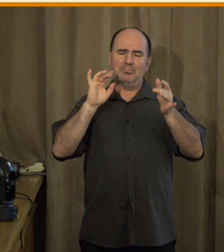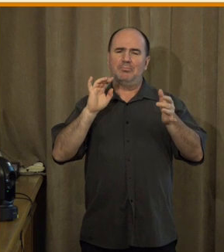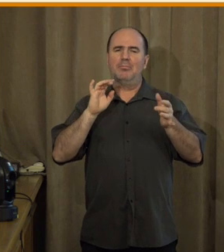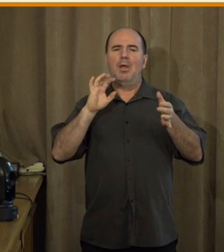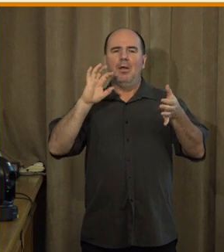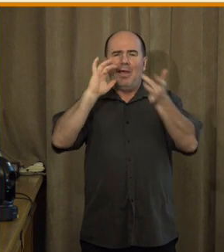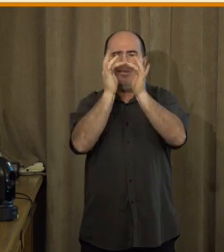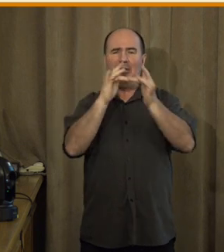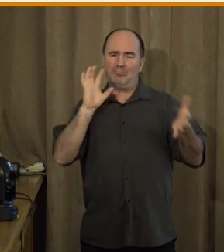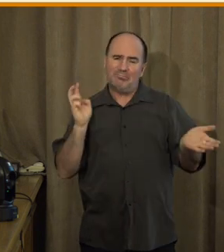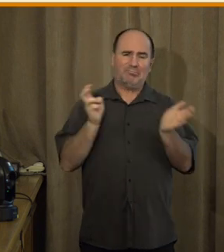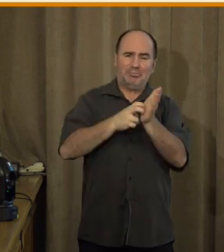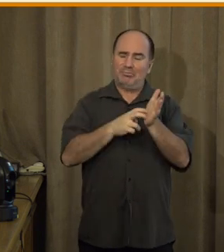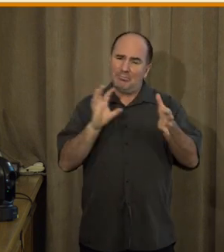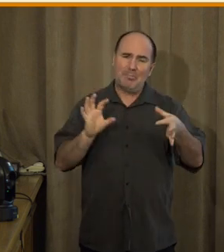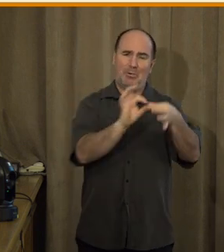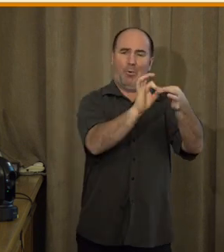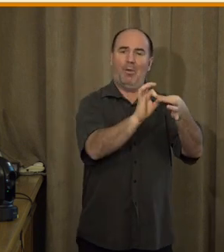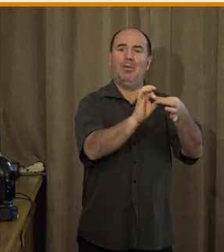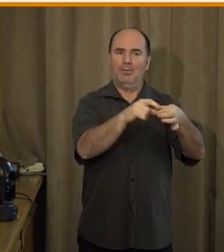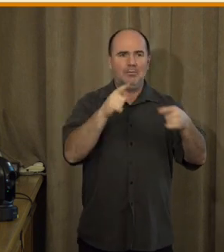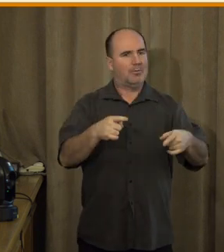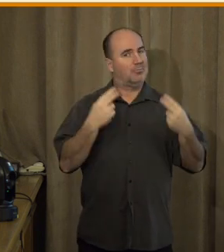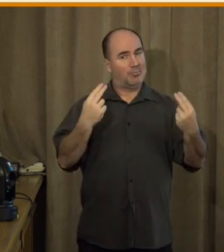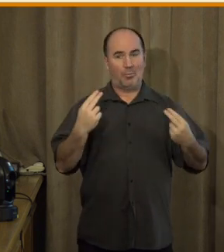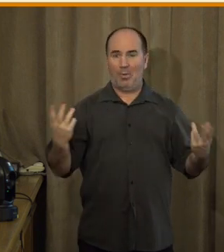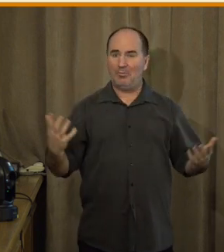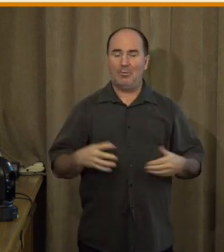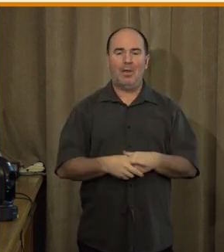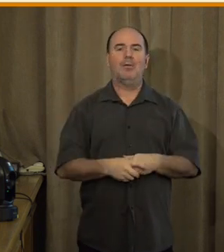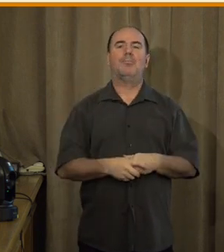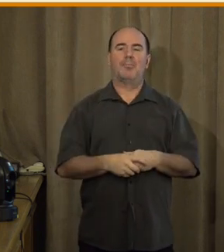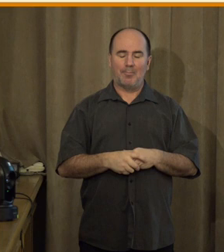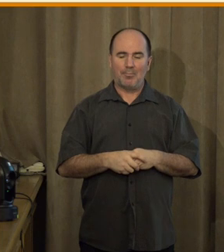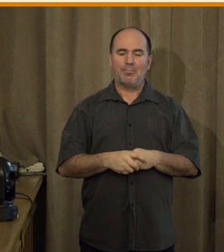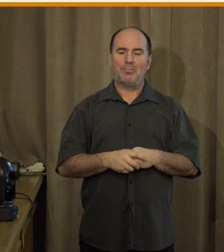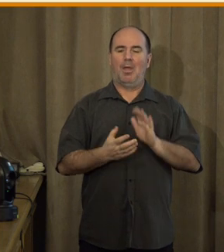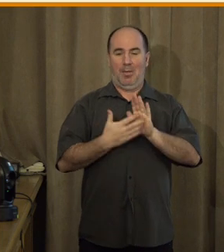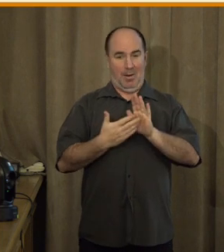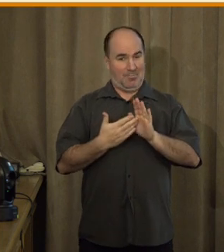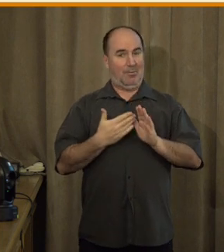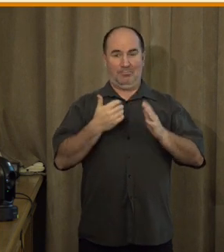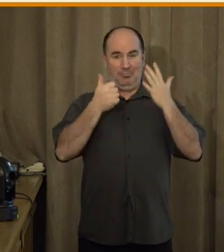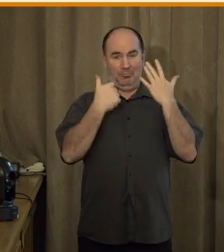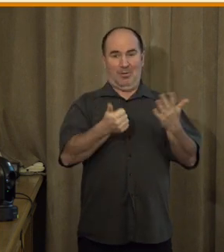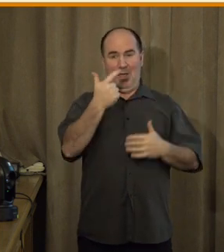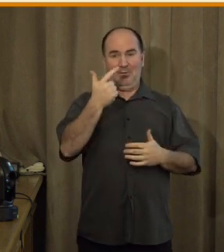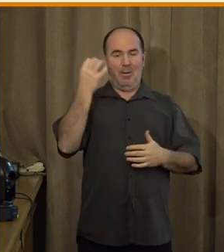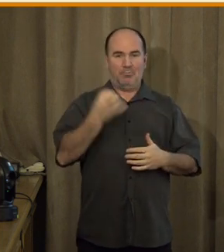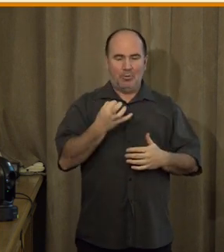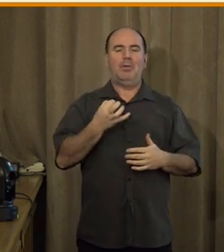předpoklad vlastně zásadní. Zajímavé je, že zhruba 62 % lidí používá internetové